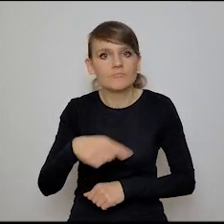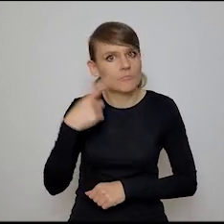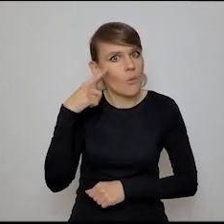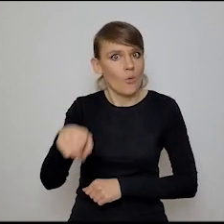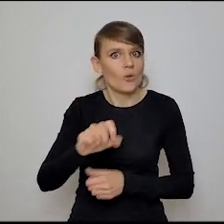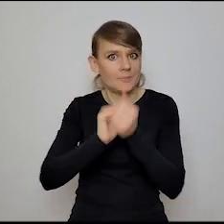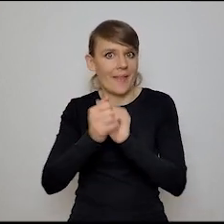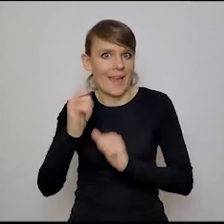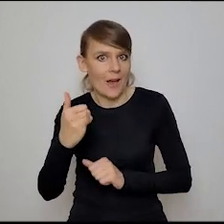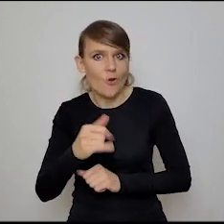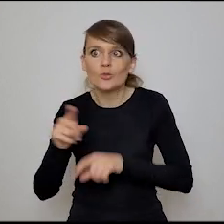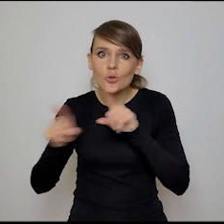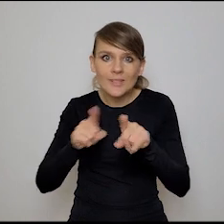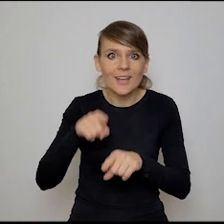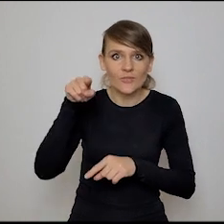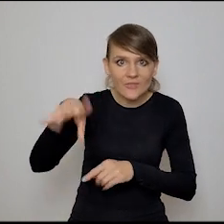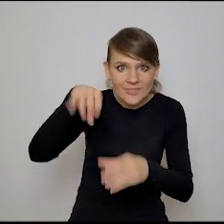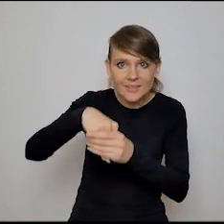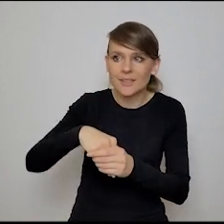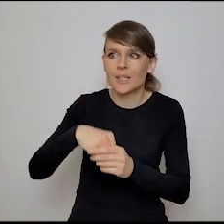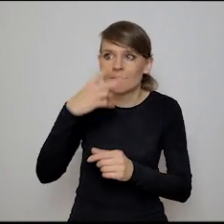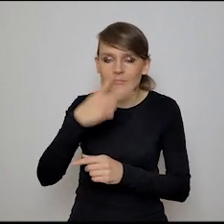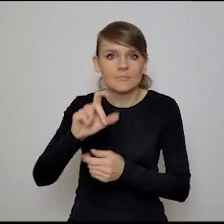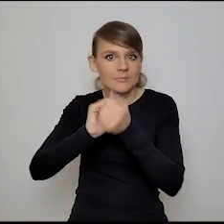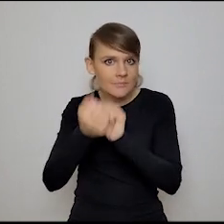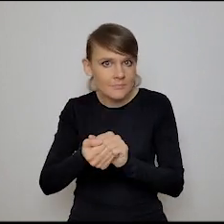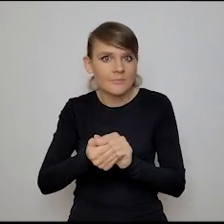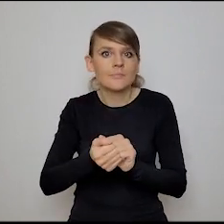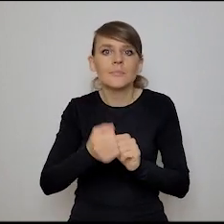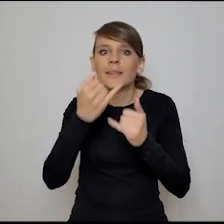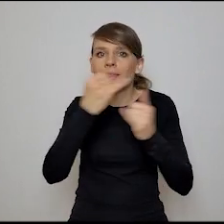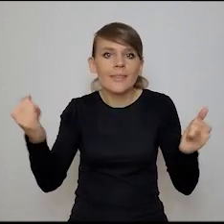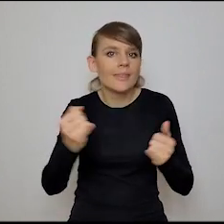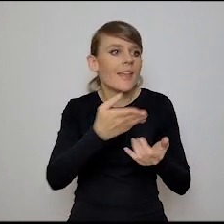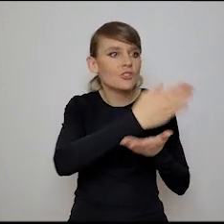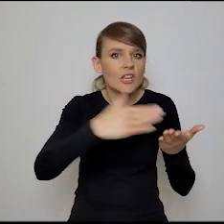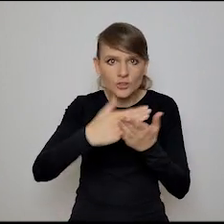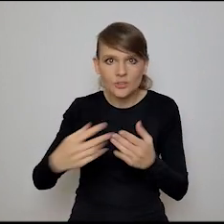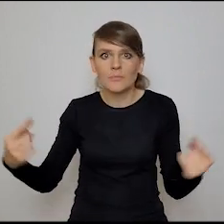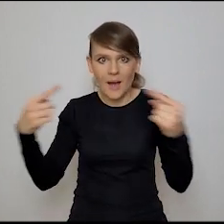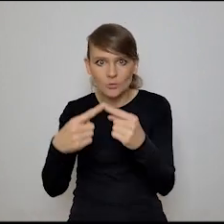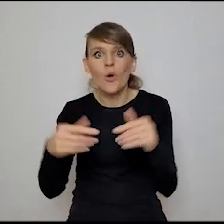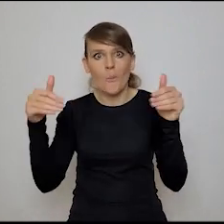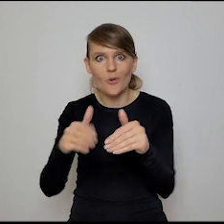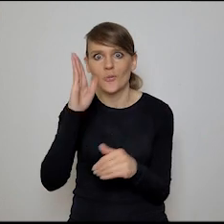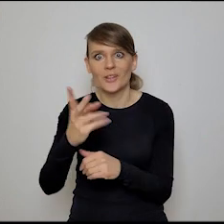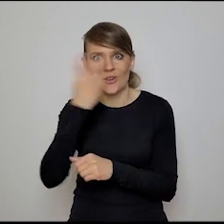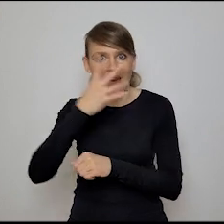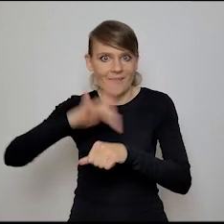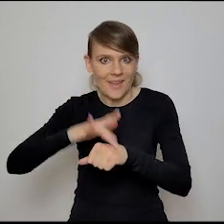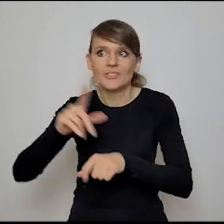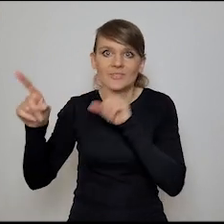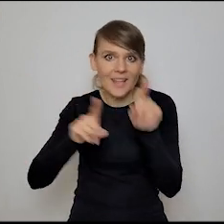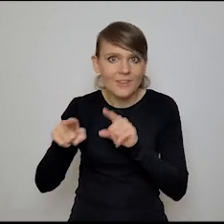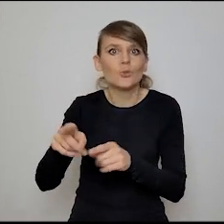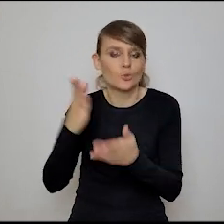jakościowa zmiana. Dla mnie znaczy, że w tej dziedzinie zachodzi coś takiego, że ona już jest klikalna z innymi dziedzinami i z tego mogą wyjść jakieś efekty. No to znaczy,